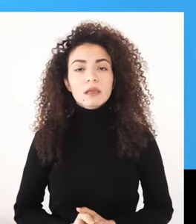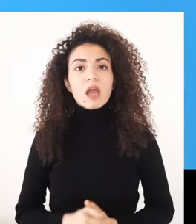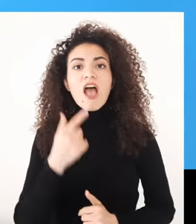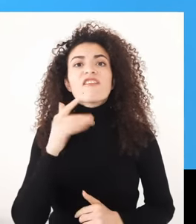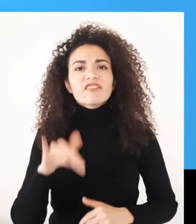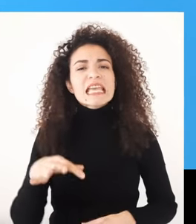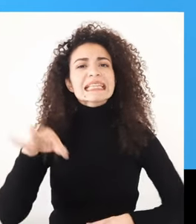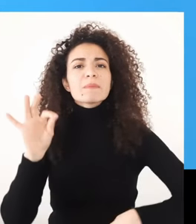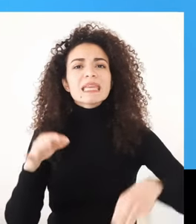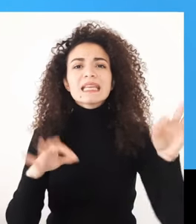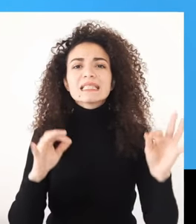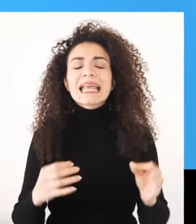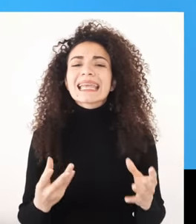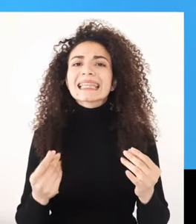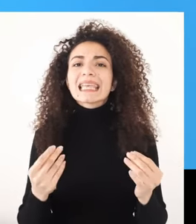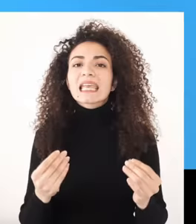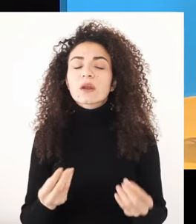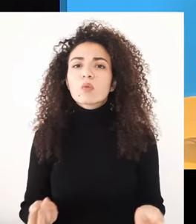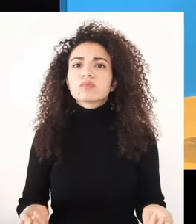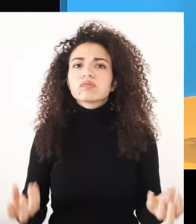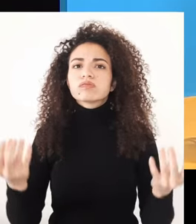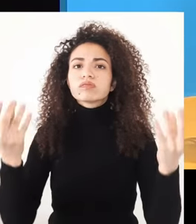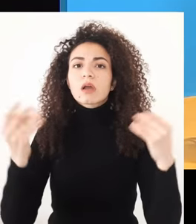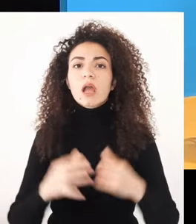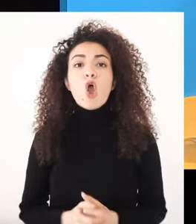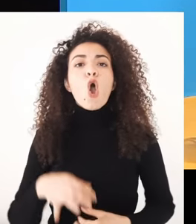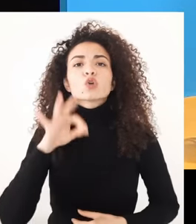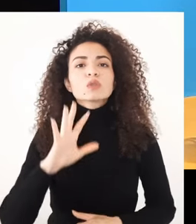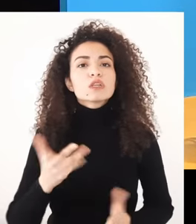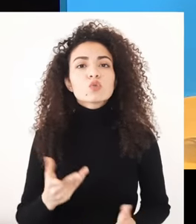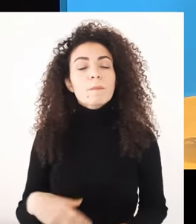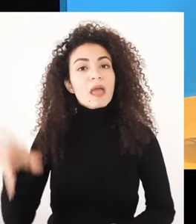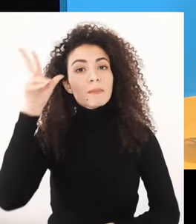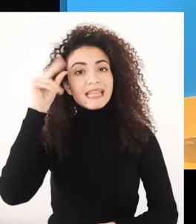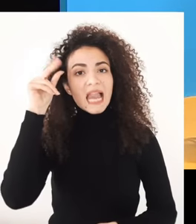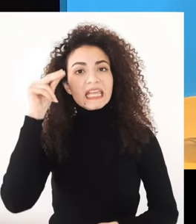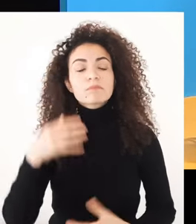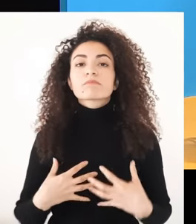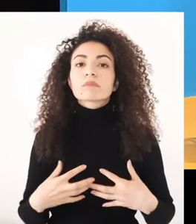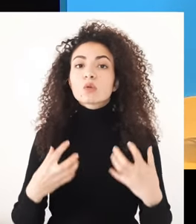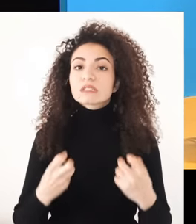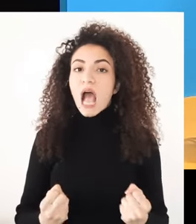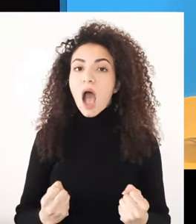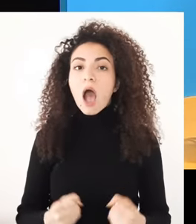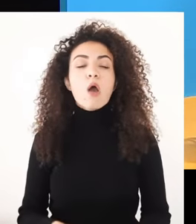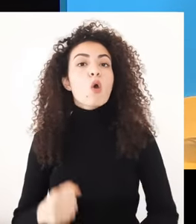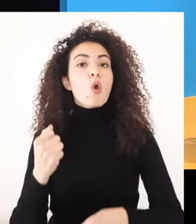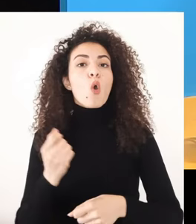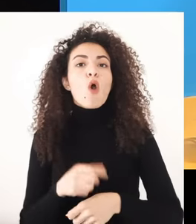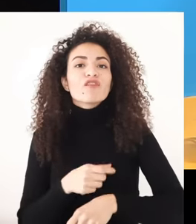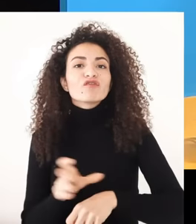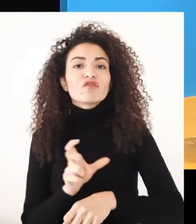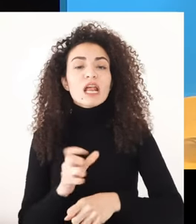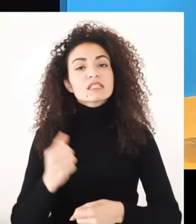قدرتهم على تلبية حاجاتهم الأساسية وأبرز مجارات الإقصاء والتمييز تظهر بالحاجات الصحية وفرص